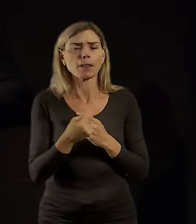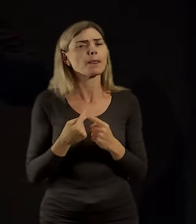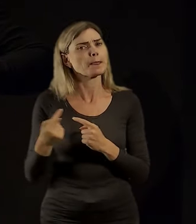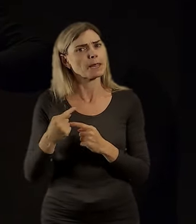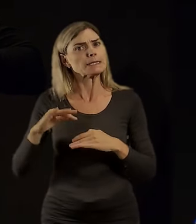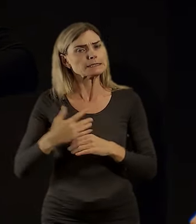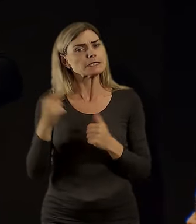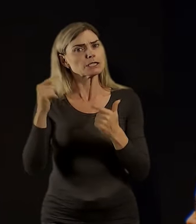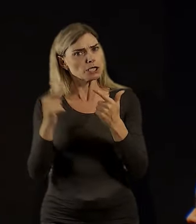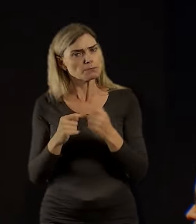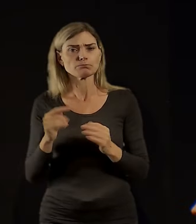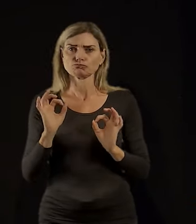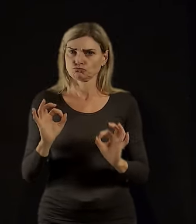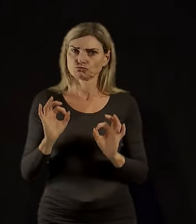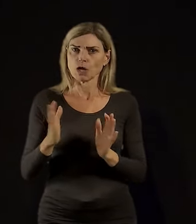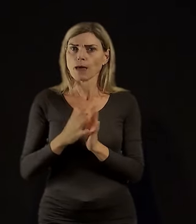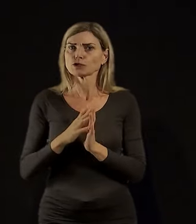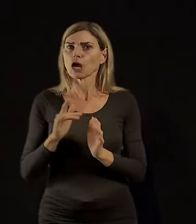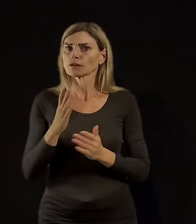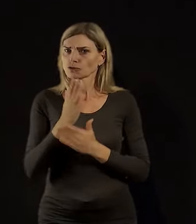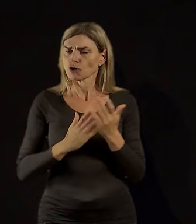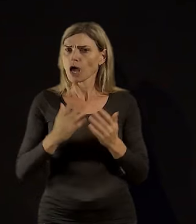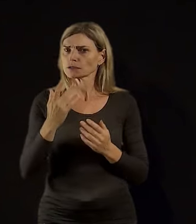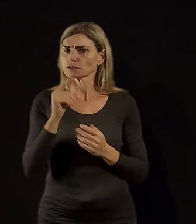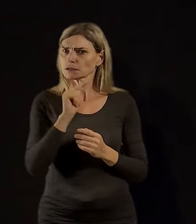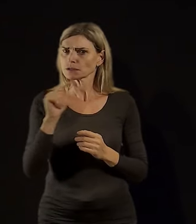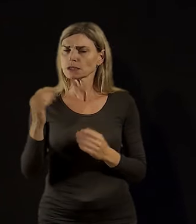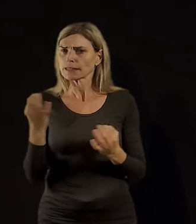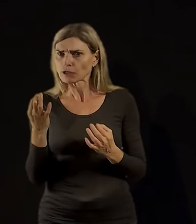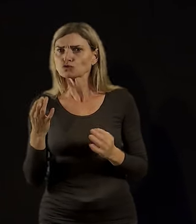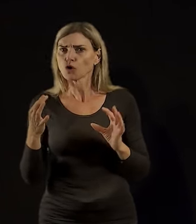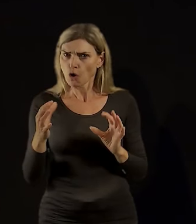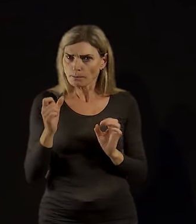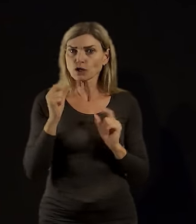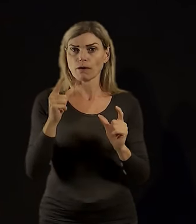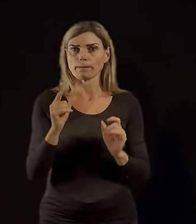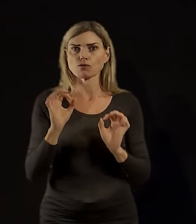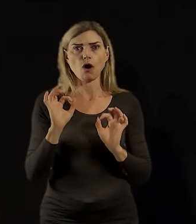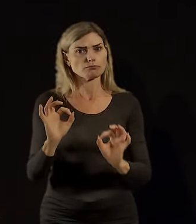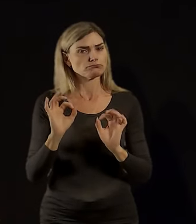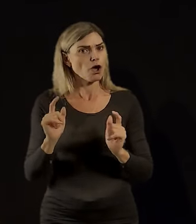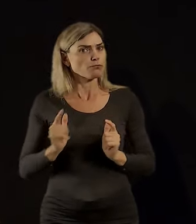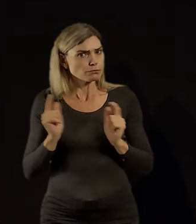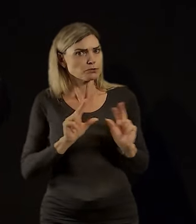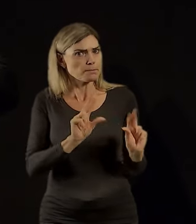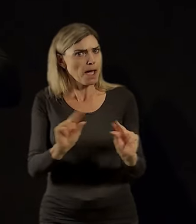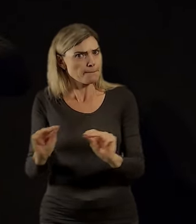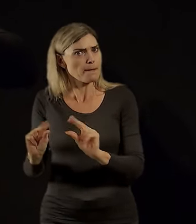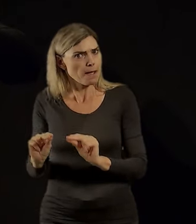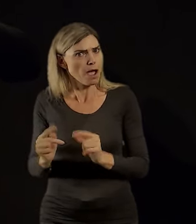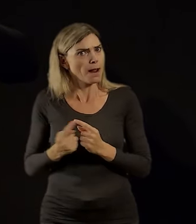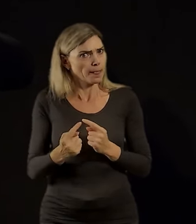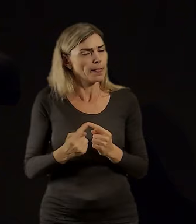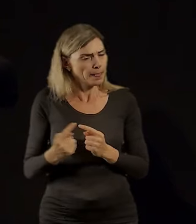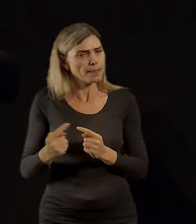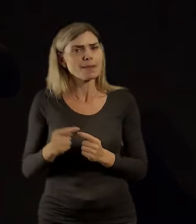vlastně docela blízko, pokud je třeba o tu vybavenost. Ta procenta byla vlastně docela překvapivá, docela vysoká v některých těch dostupnostech. Samozřejmě